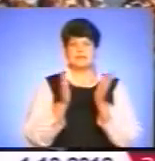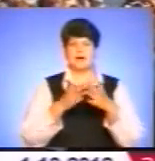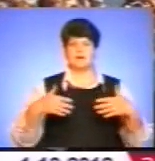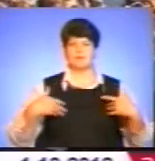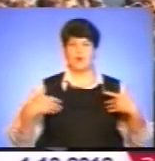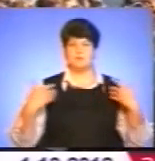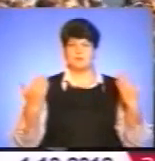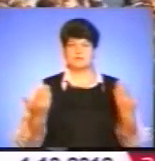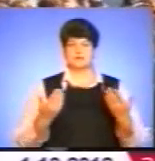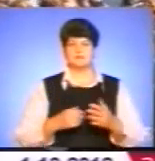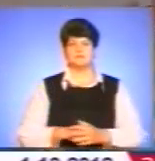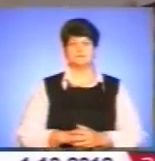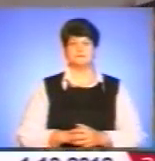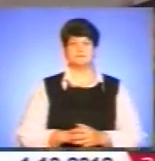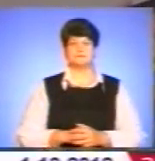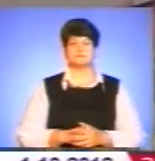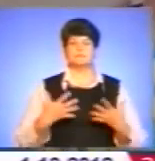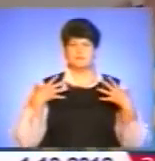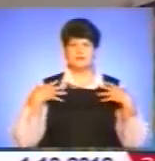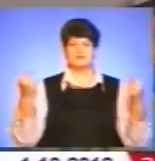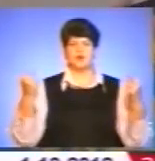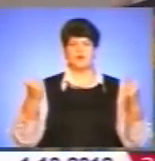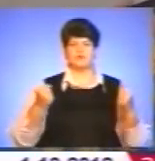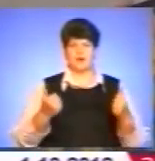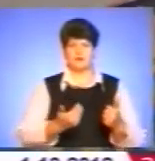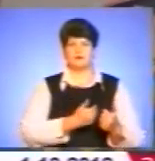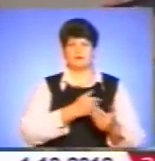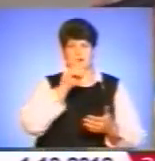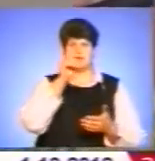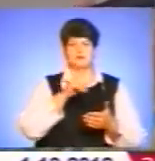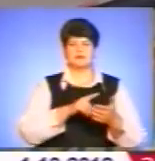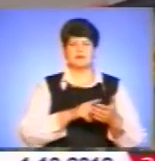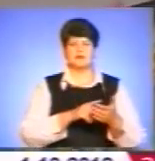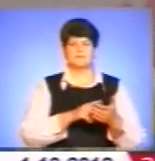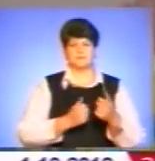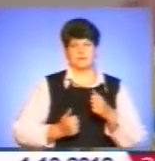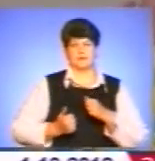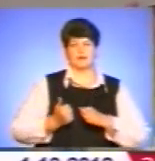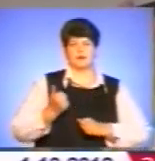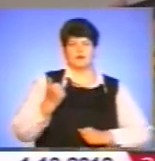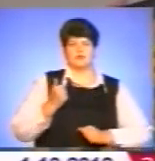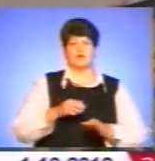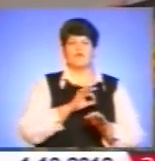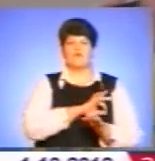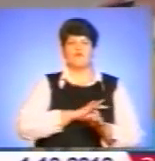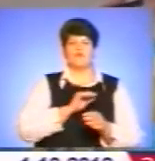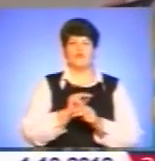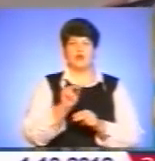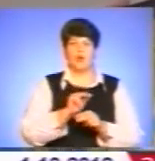всіх їх. Здоров'я, натхнення, гідно виховувати